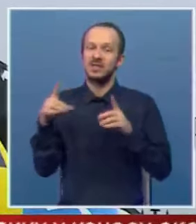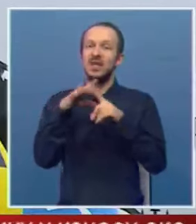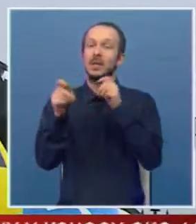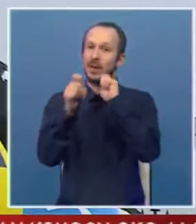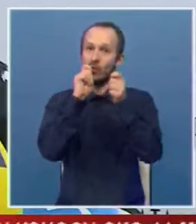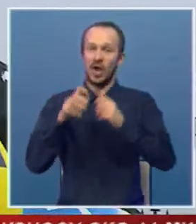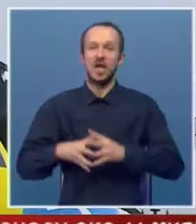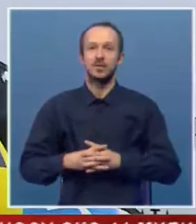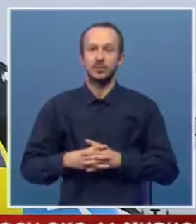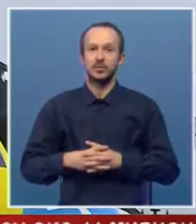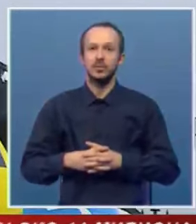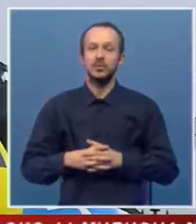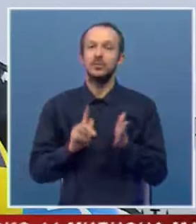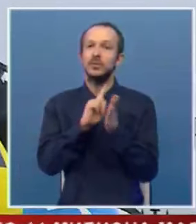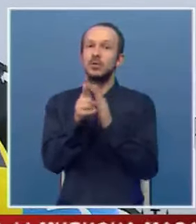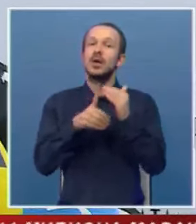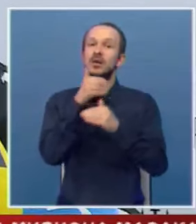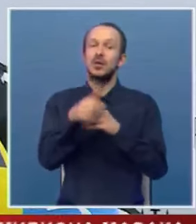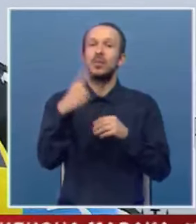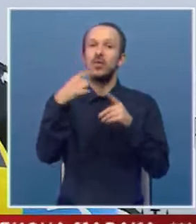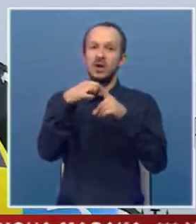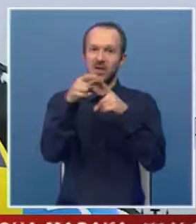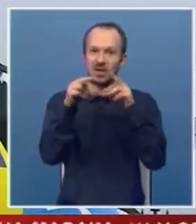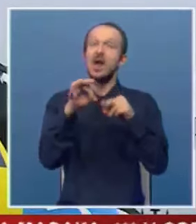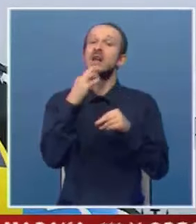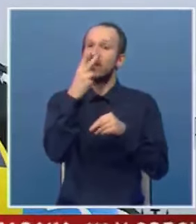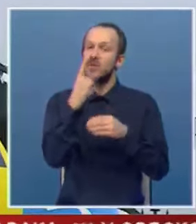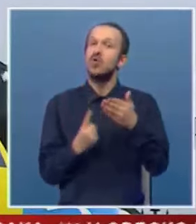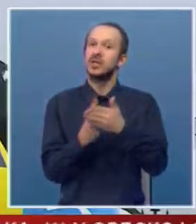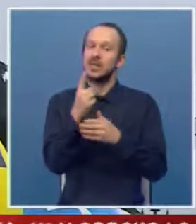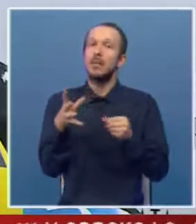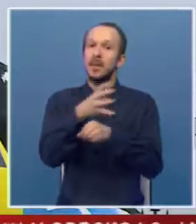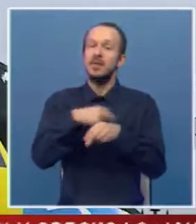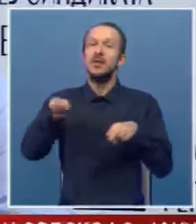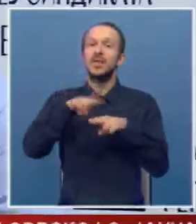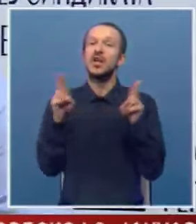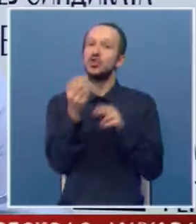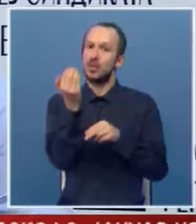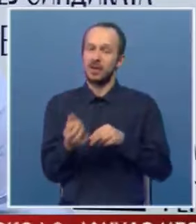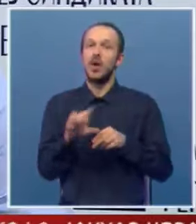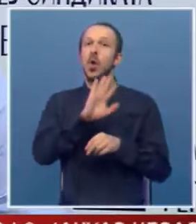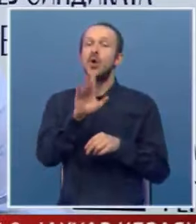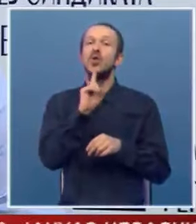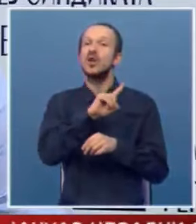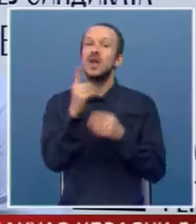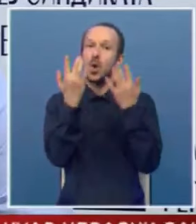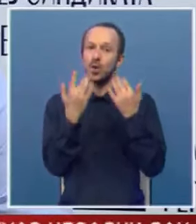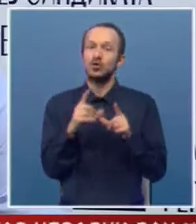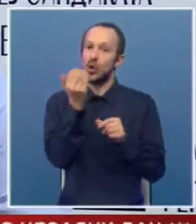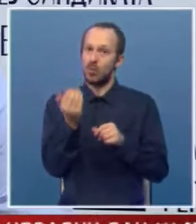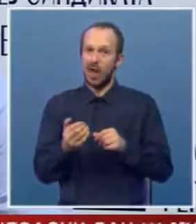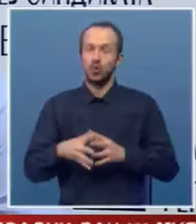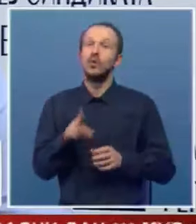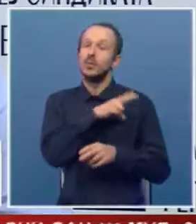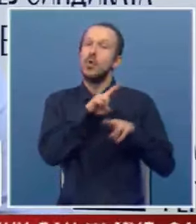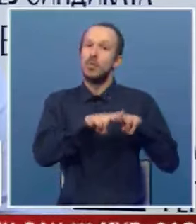pregovore, dakle, odmah nakon prvog kvartala kada vidimo rezultate primjene najniže plate. Oni kojima nije to uračeno na to u platu,